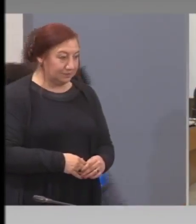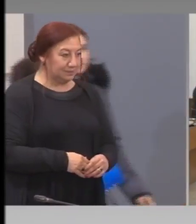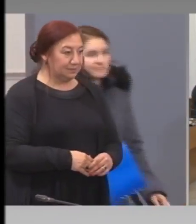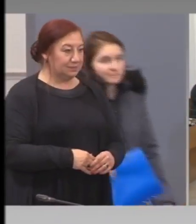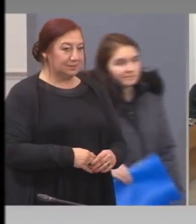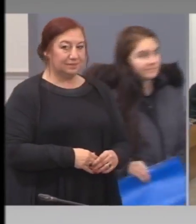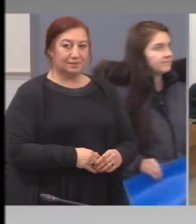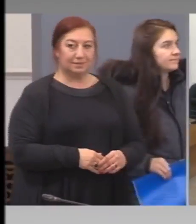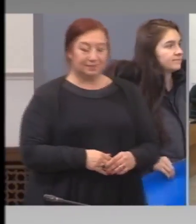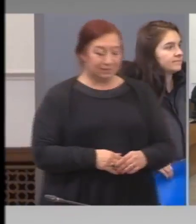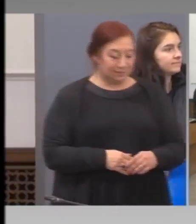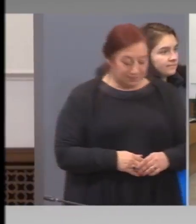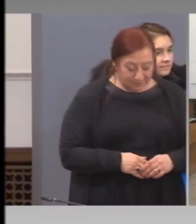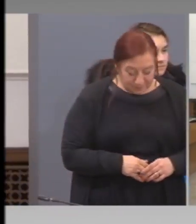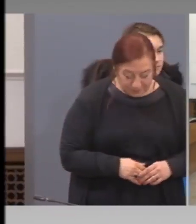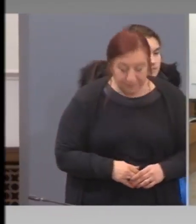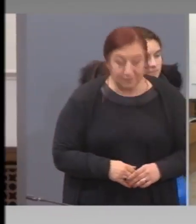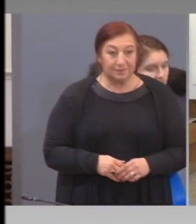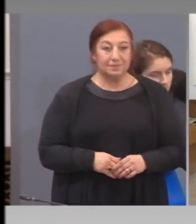Генералът е тук.